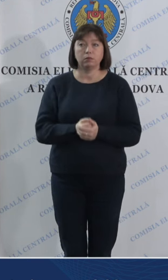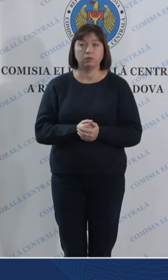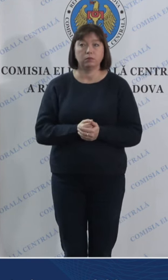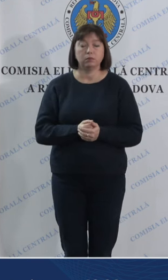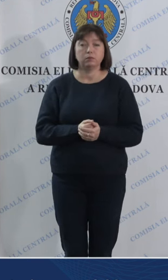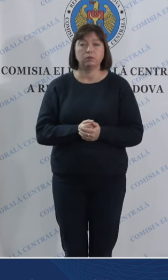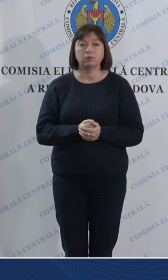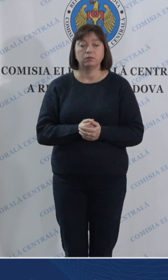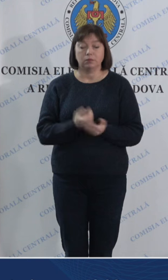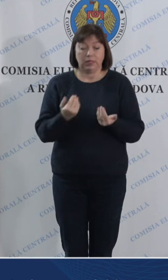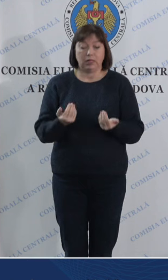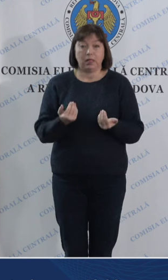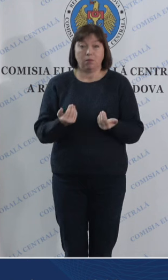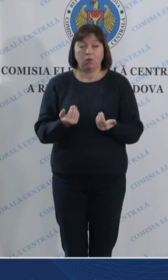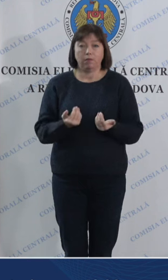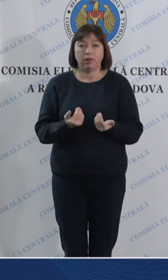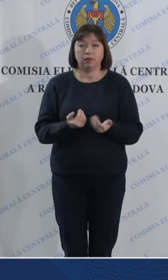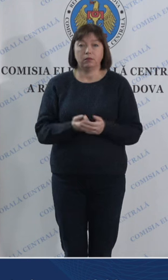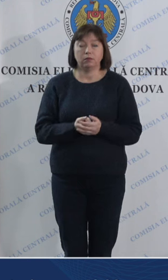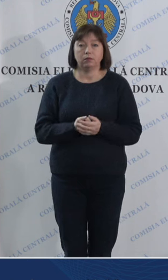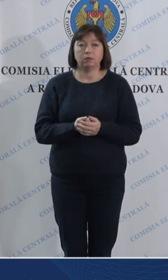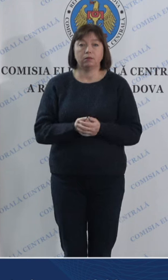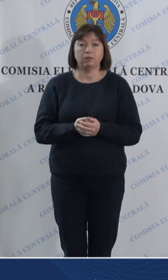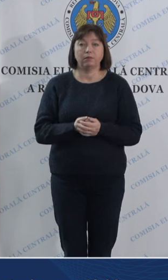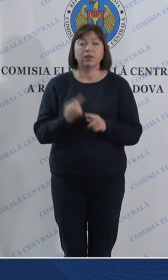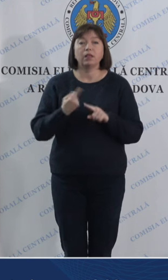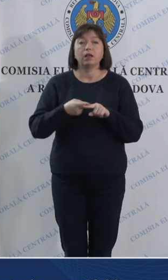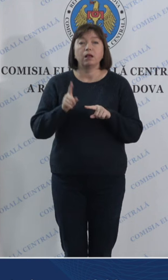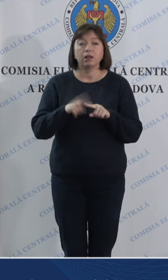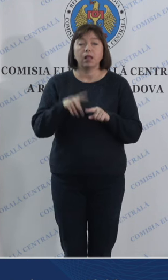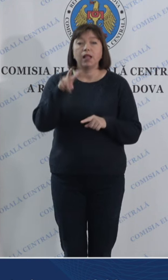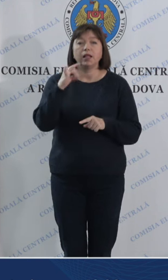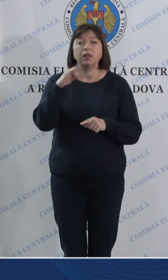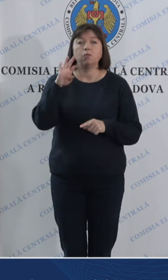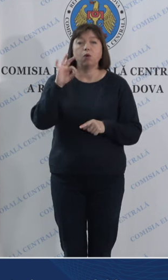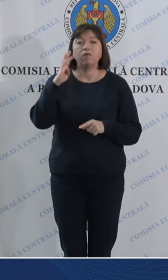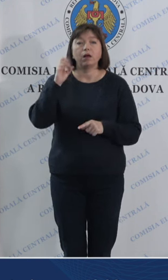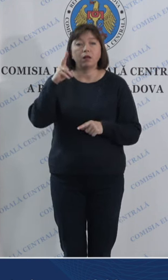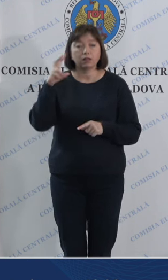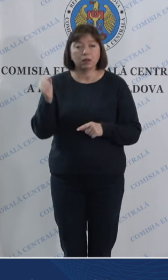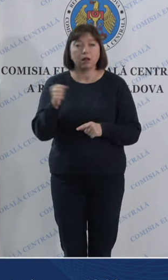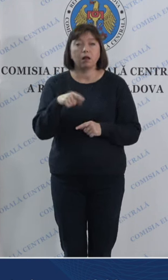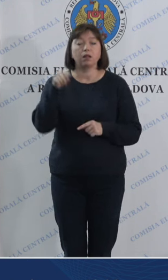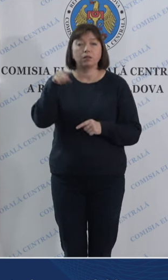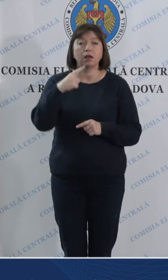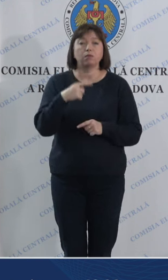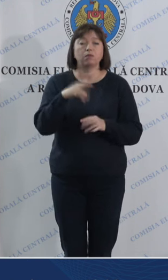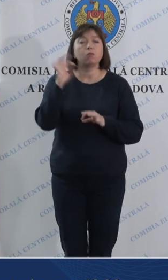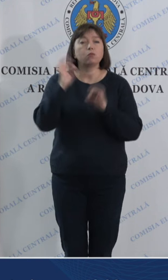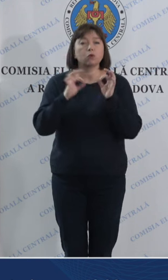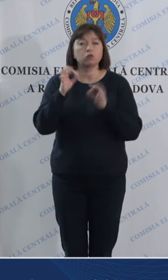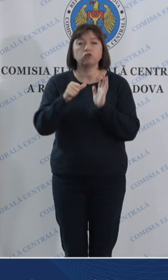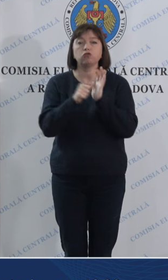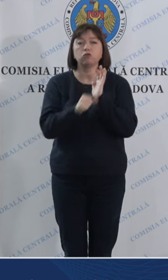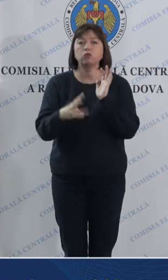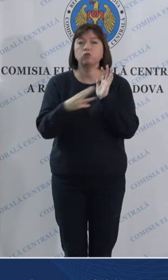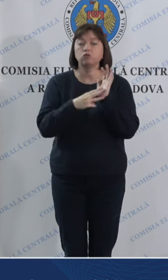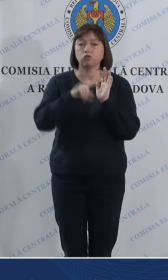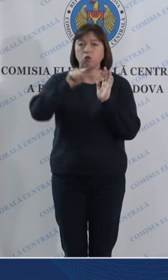la moment sunt Lipovanca și Teora 9 cu un procentaj de 68